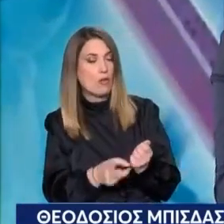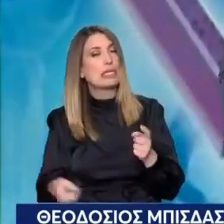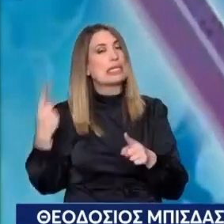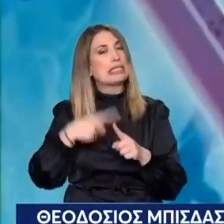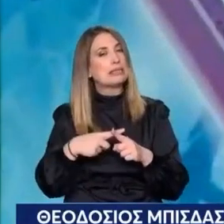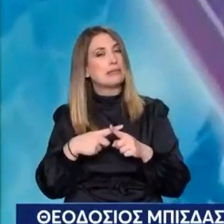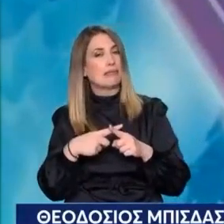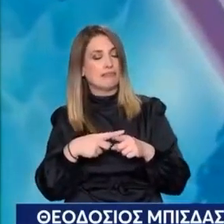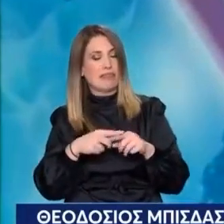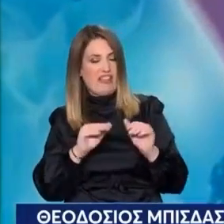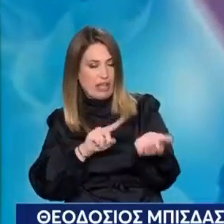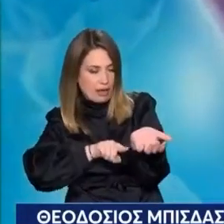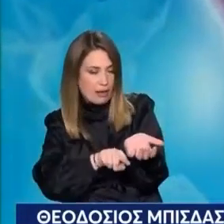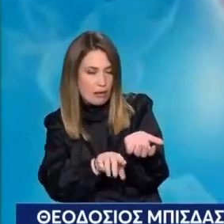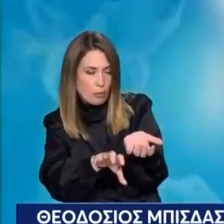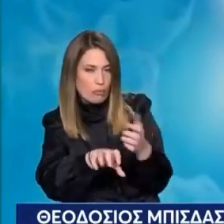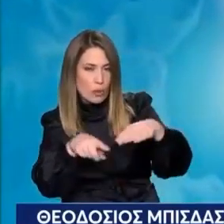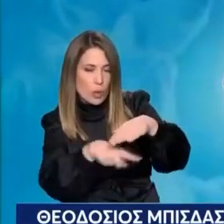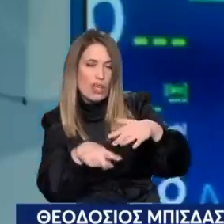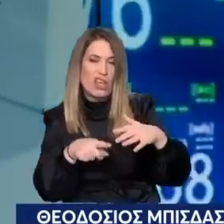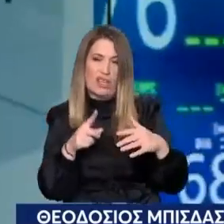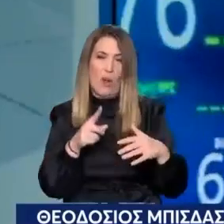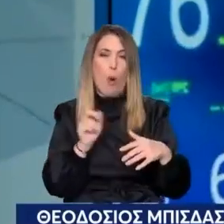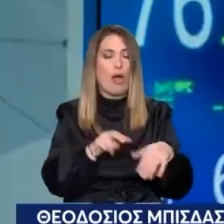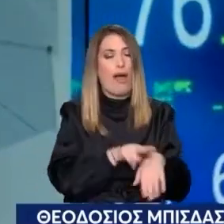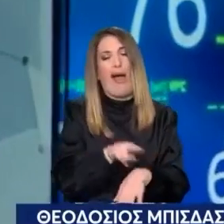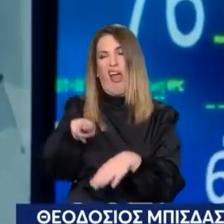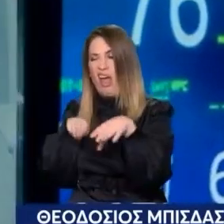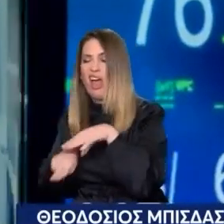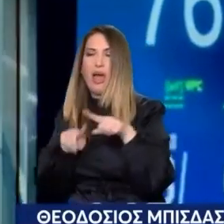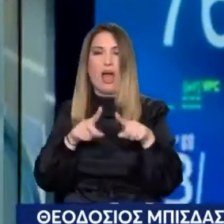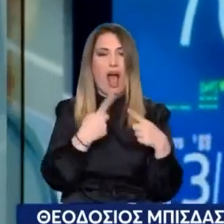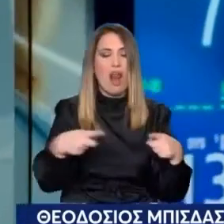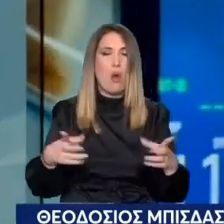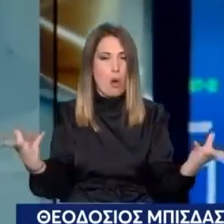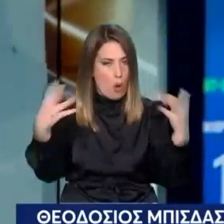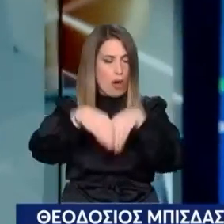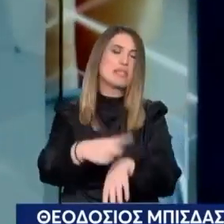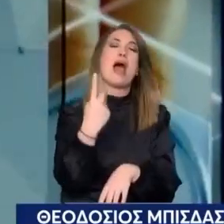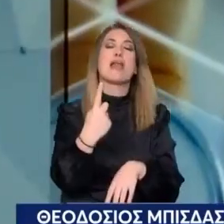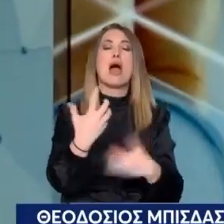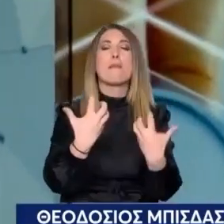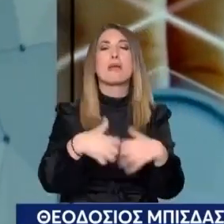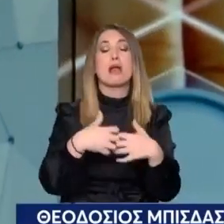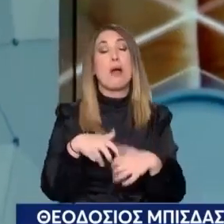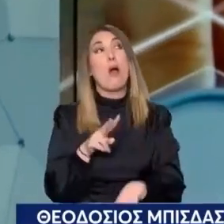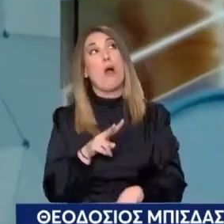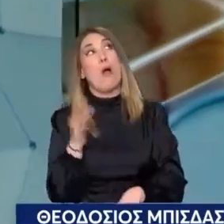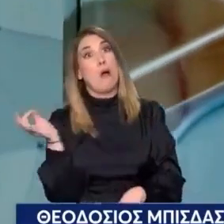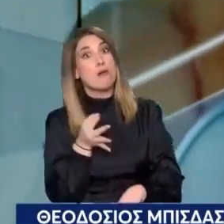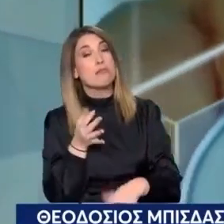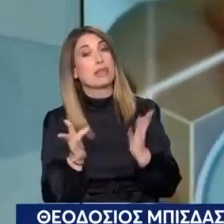τέλος Να έχουμε και ποιότητα στην υπηρεσία μας Και είναι καταπληκτικό Όχι γιατί ακούγεται, γιατί έχει τεχνολογία Γιατί αντιλαμβάνομαι πόσο